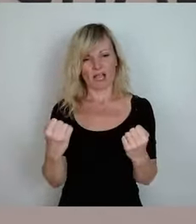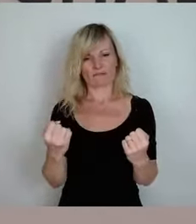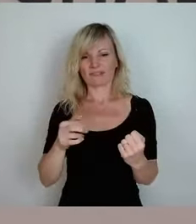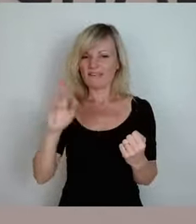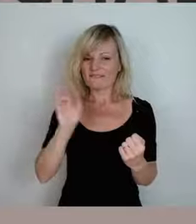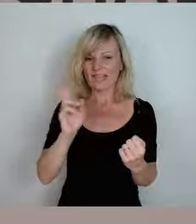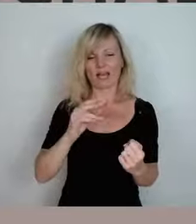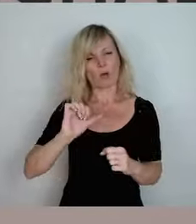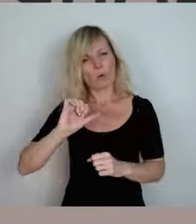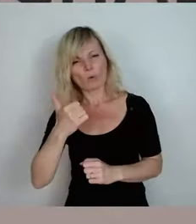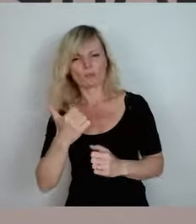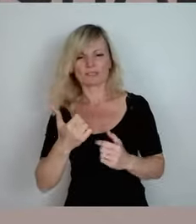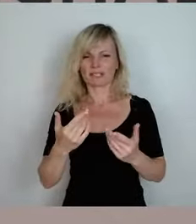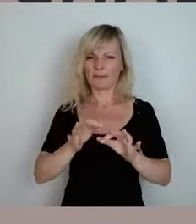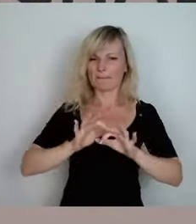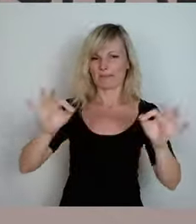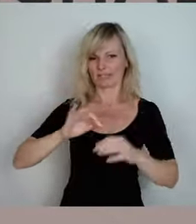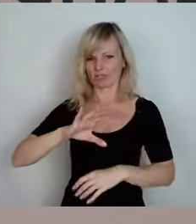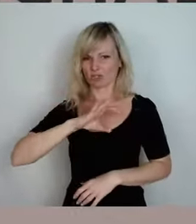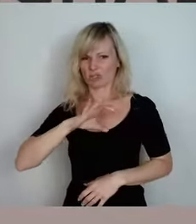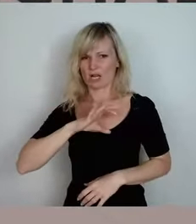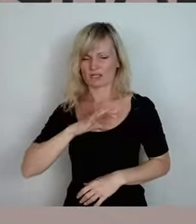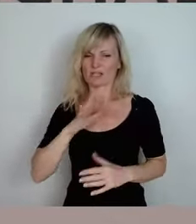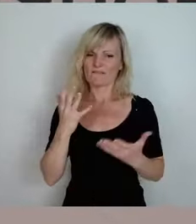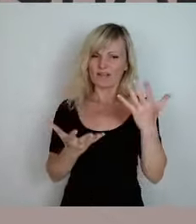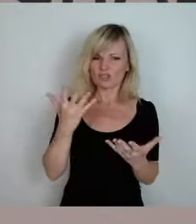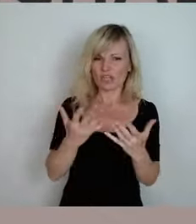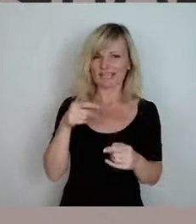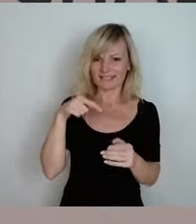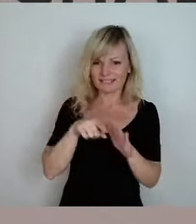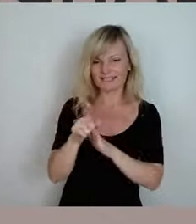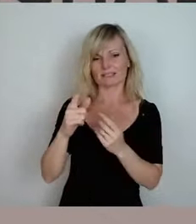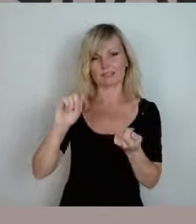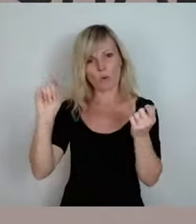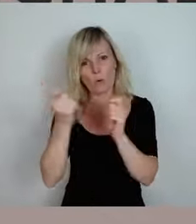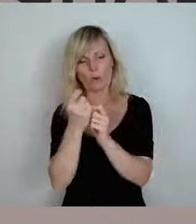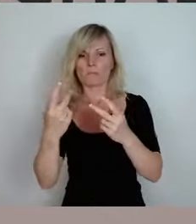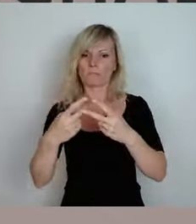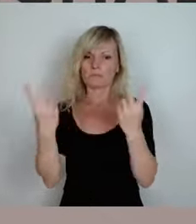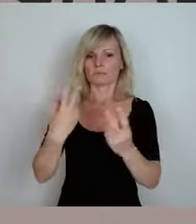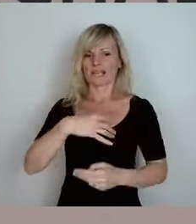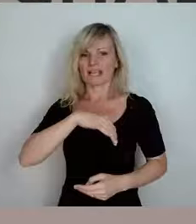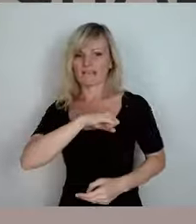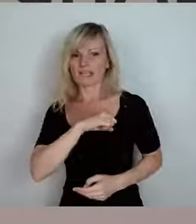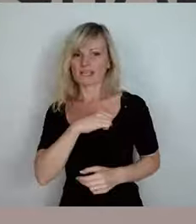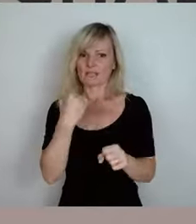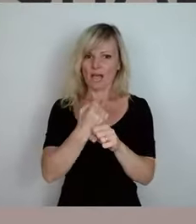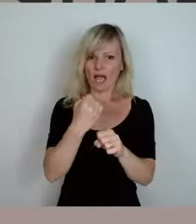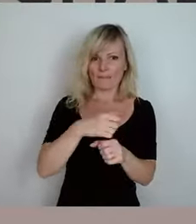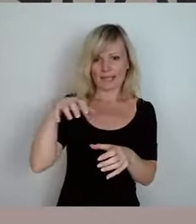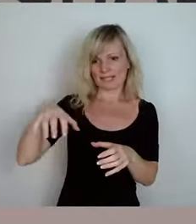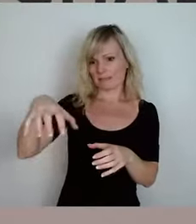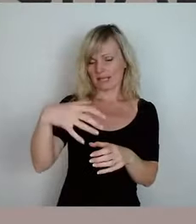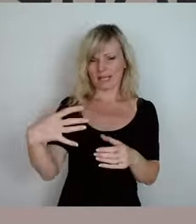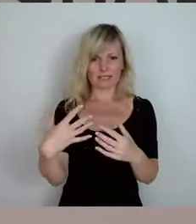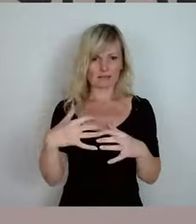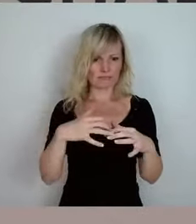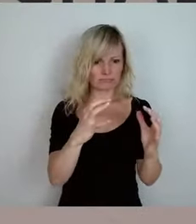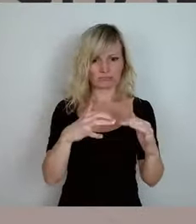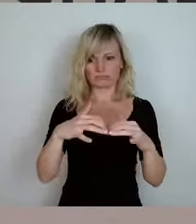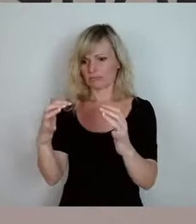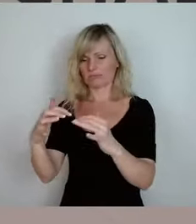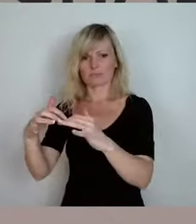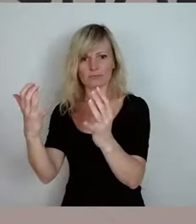Chance, die höchste Wahrscheinlichkeit, daraus einen Gewinn zu machen an Arbeitsplätzen und an Wertschöpfung und Steigerung des